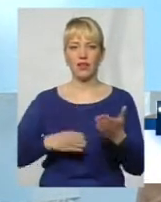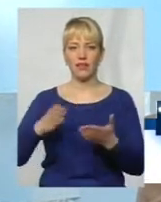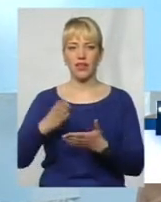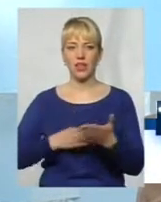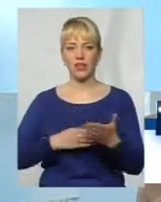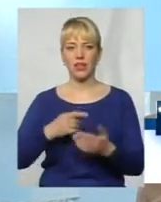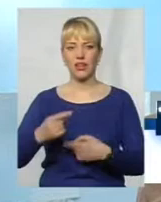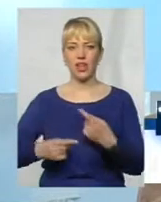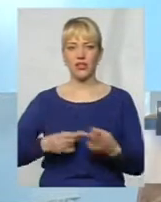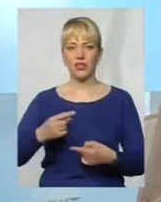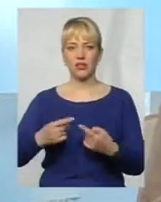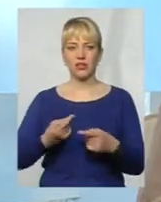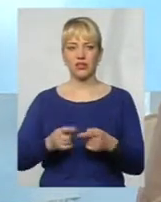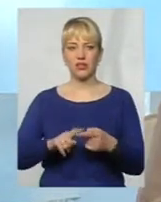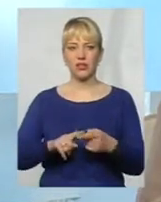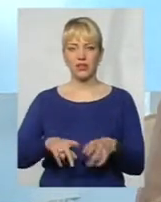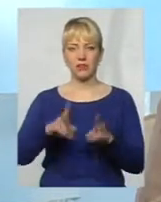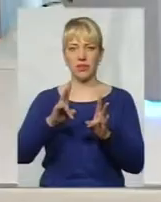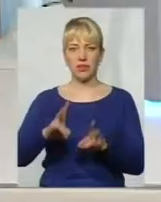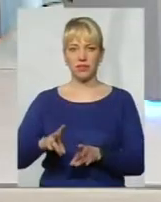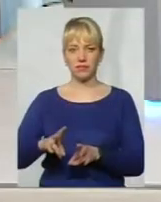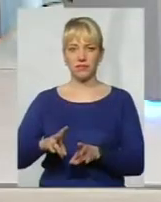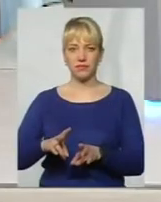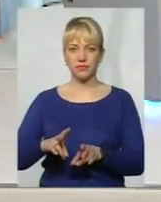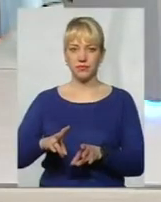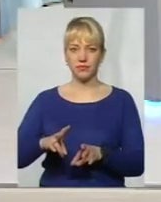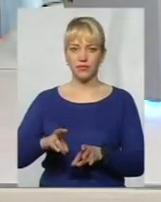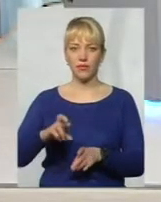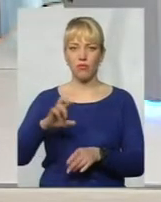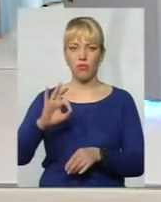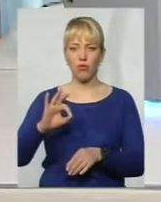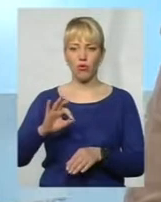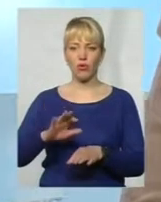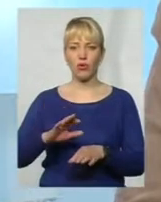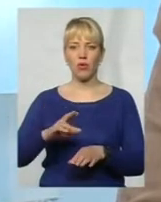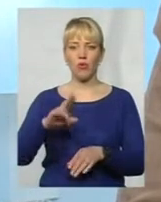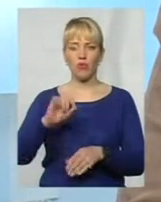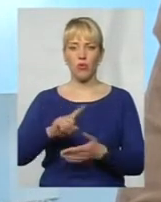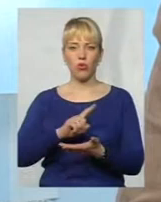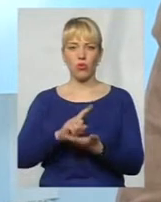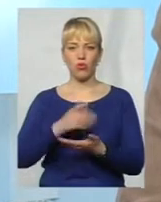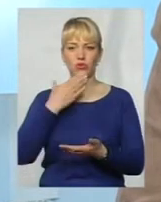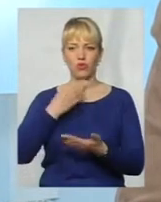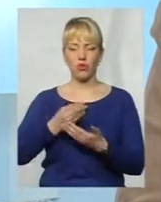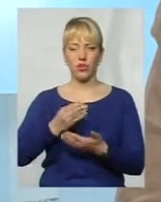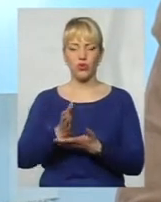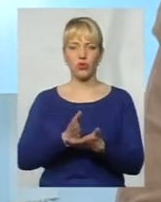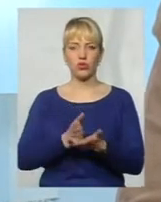наслідків цієї біди по долгу своєї служби, саме підслужби.